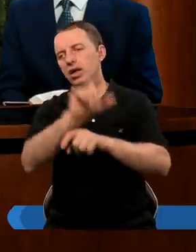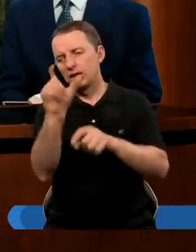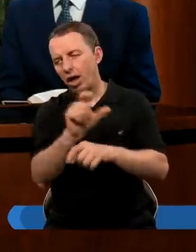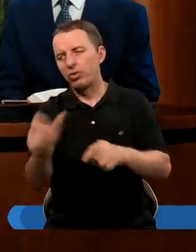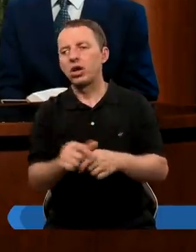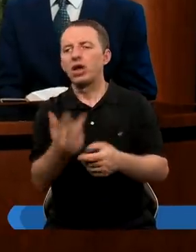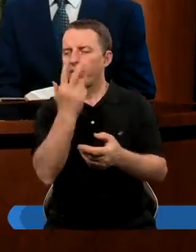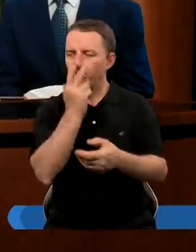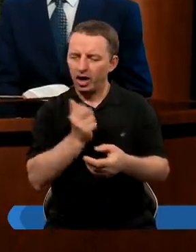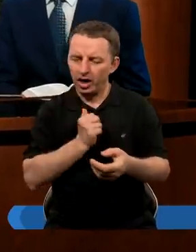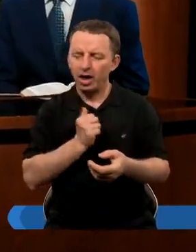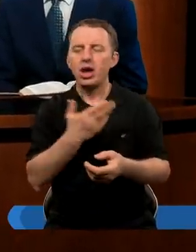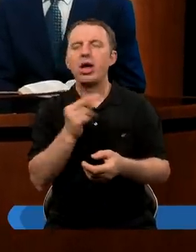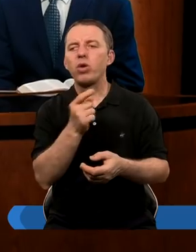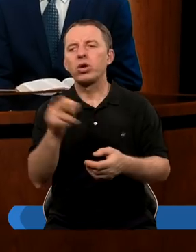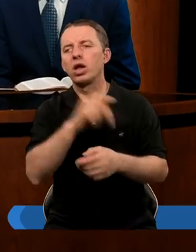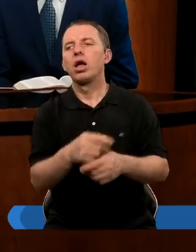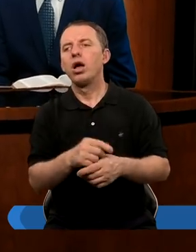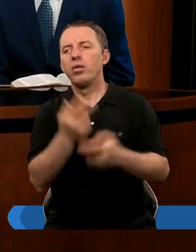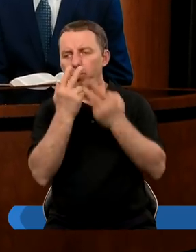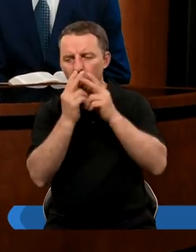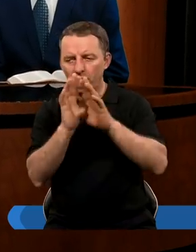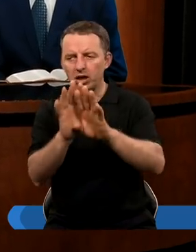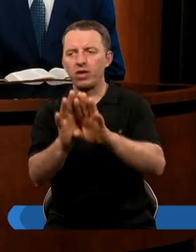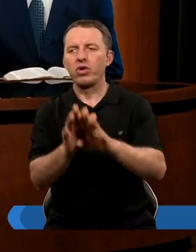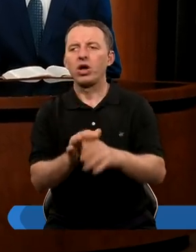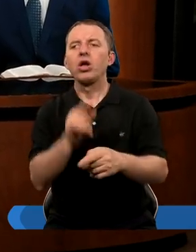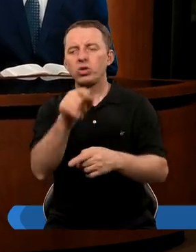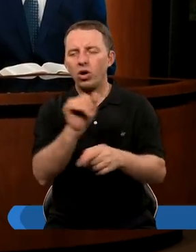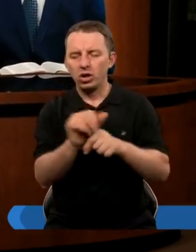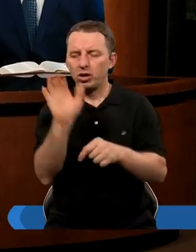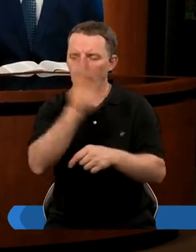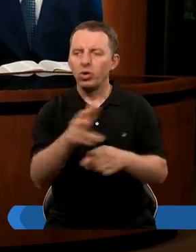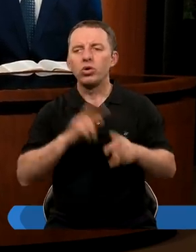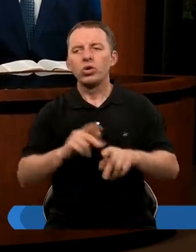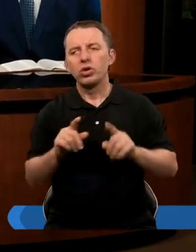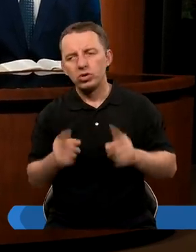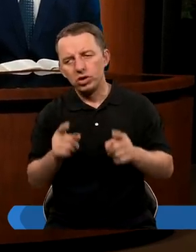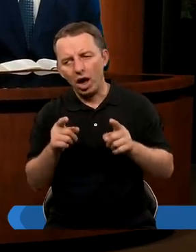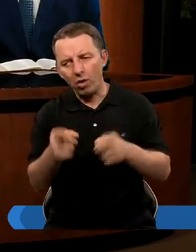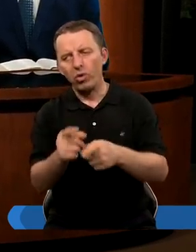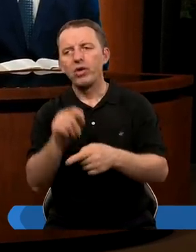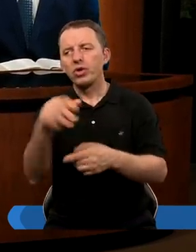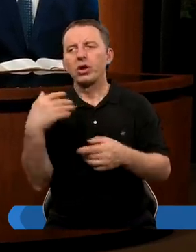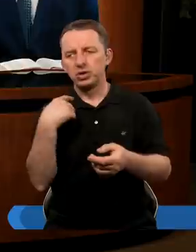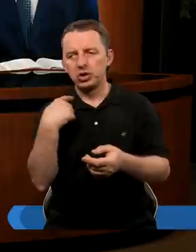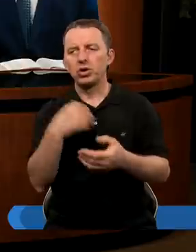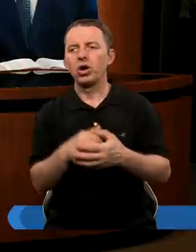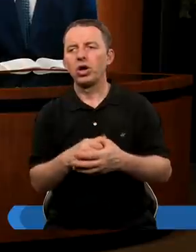Więc wyraźnie Nieboga Dnezara pokazywał, że to jest Bóg, który działa już w jego imperium,